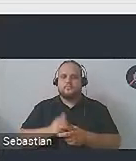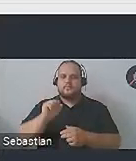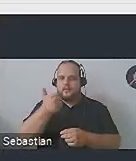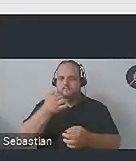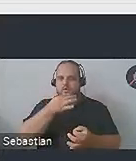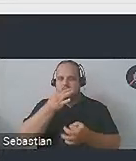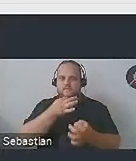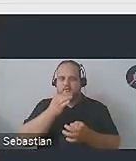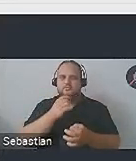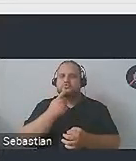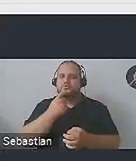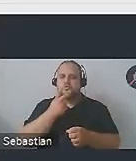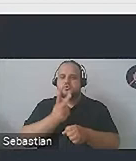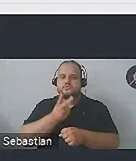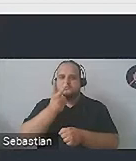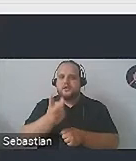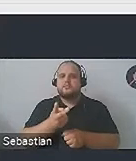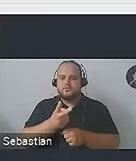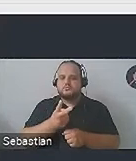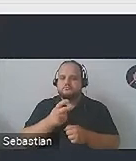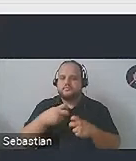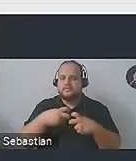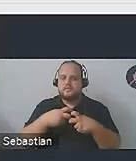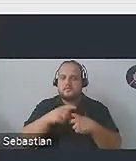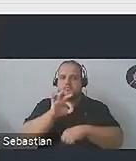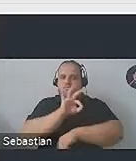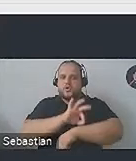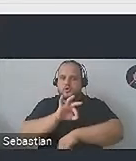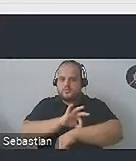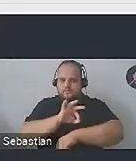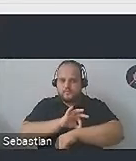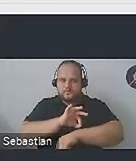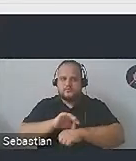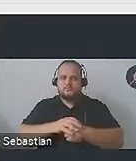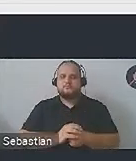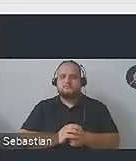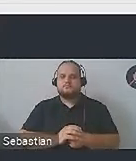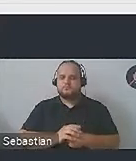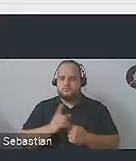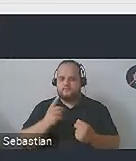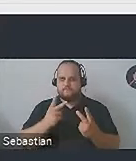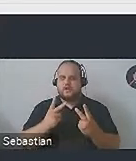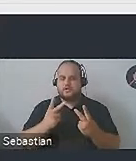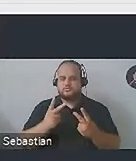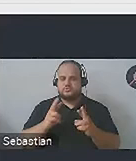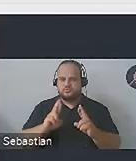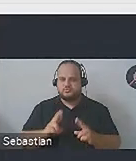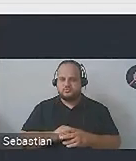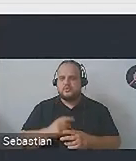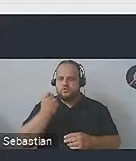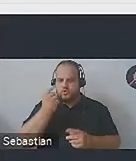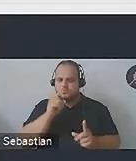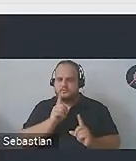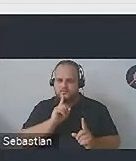Państwu o tym, czym jest dostępność cyfrowa i tak zwane projektowanie uniwersalne. To są bardzo ważne pojęcia i sobie chwilkę o nich